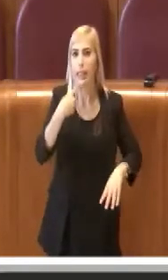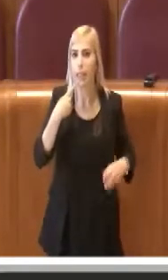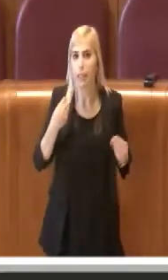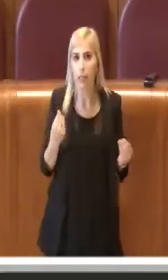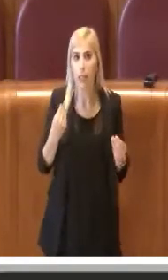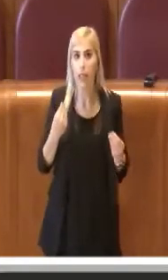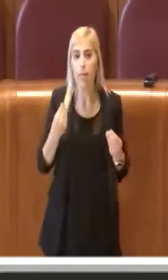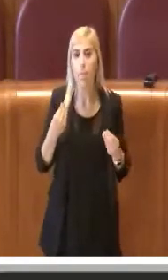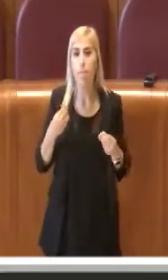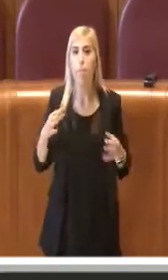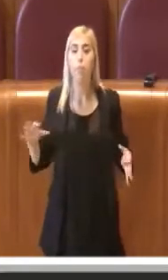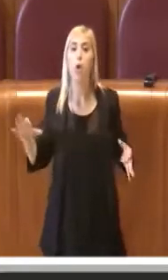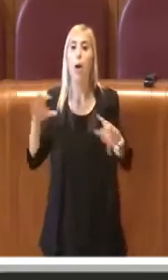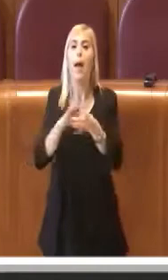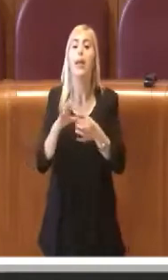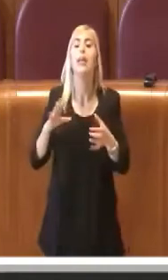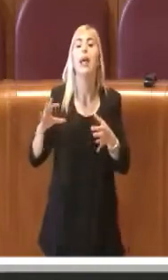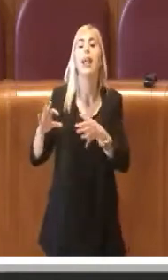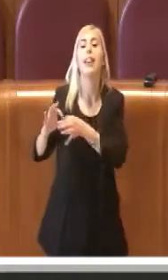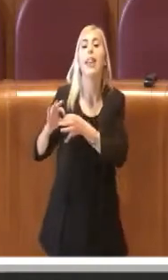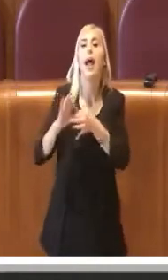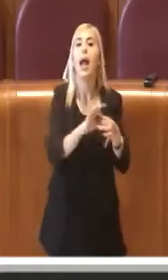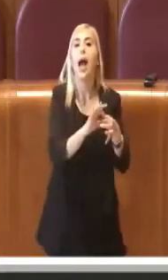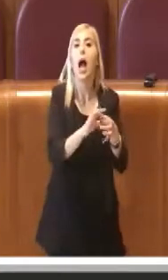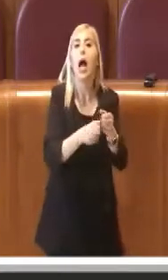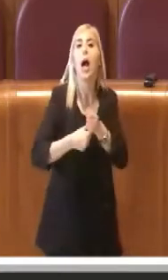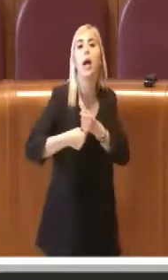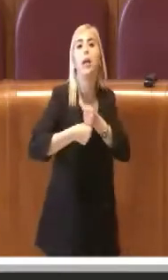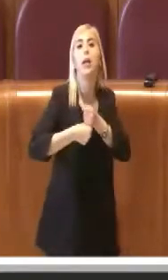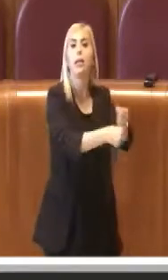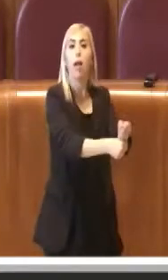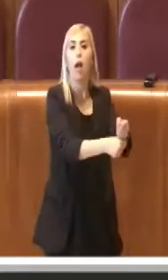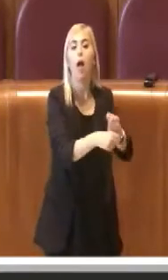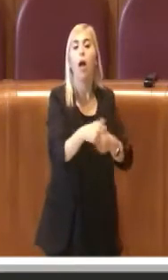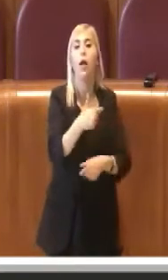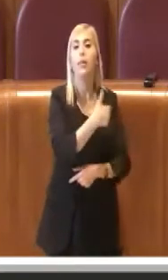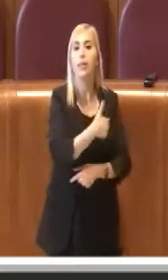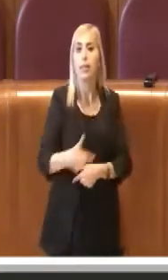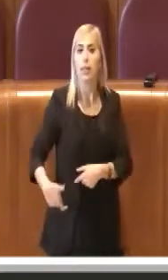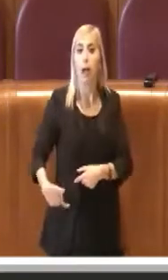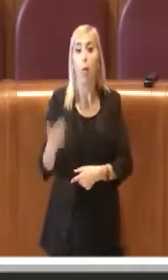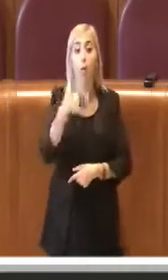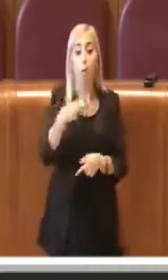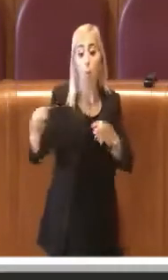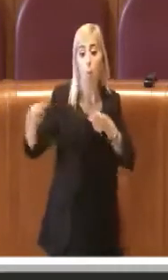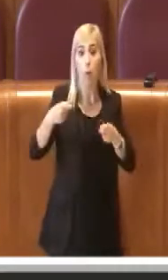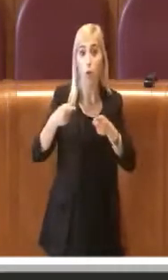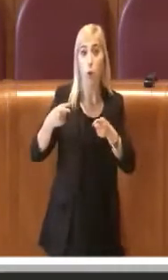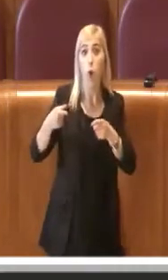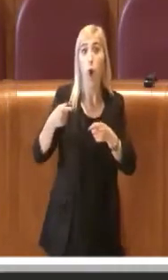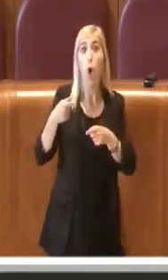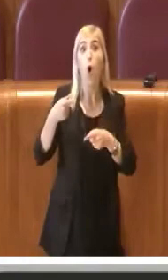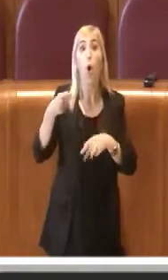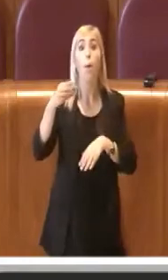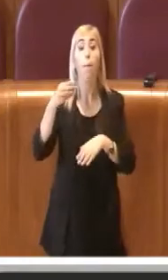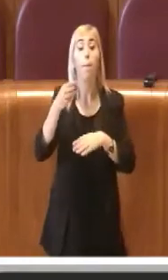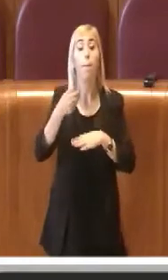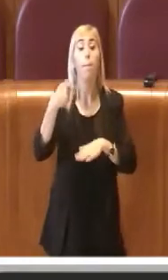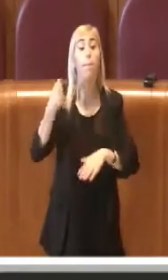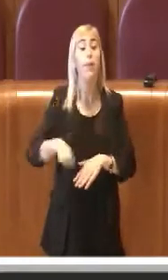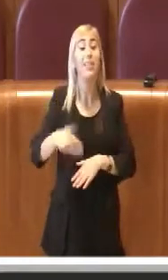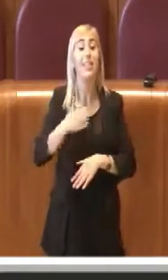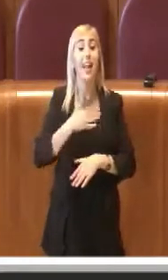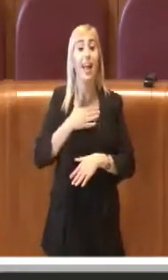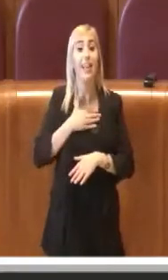delegata della sindaca perché prima di quel momento la commissione di cui io ero presidente non aveva